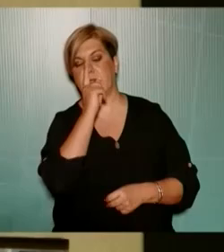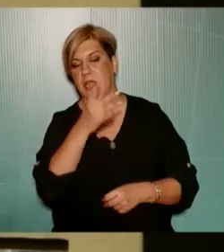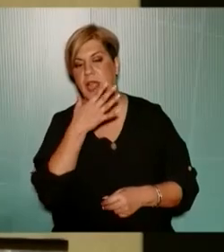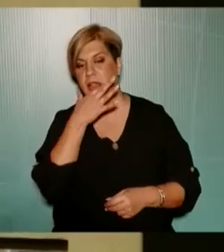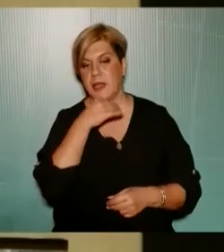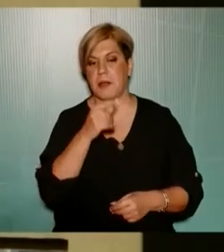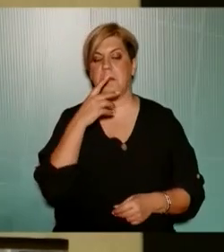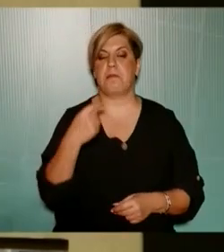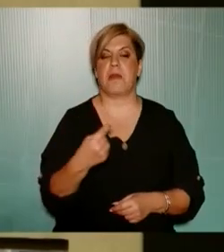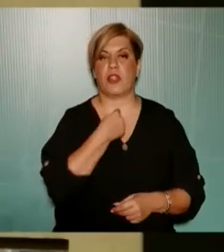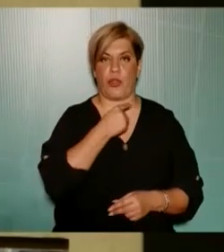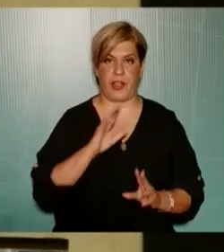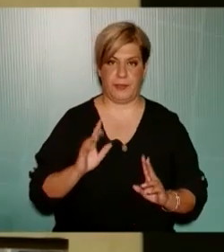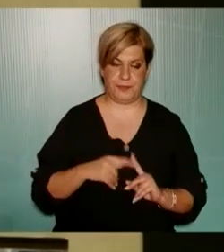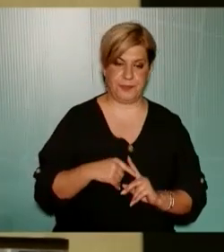γιατί ματαιώθηκαν